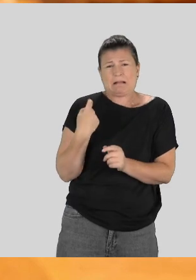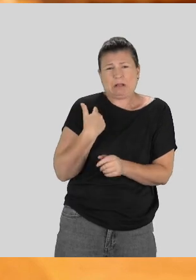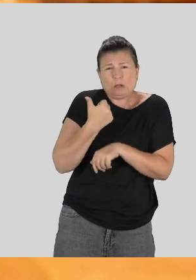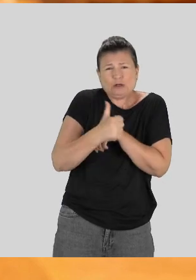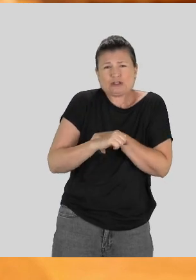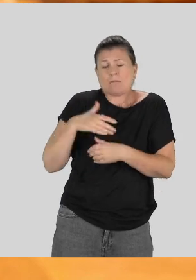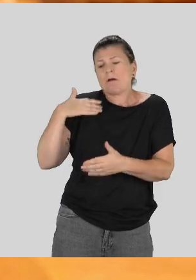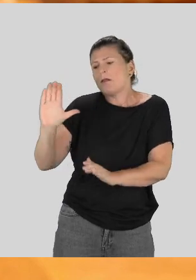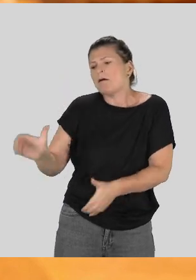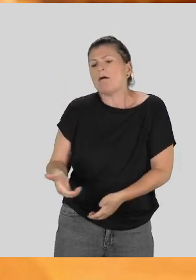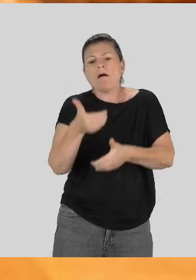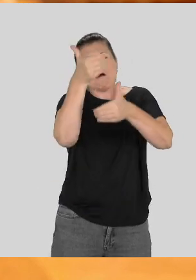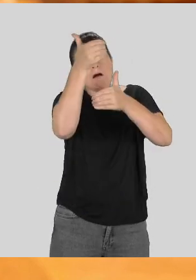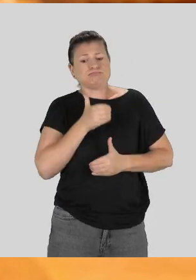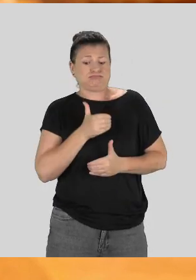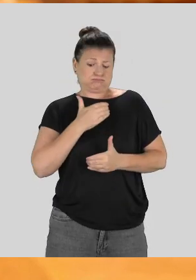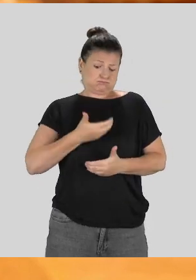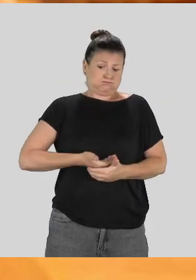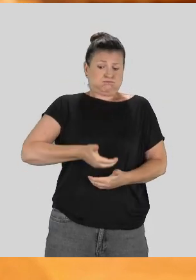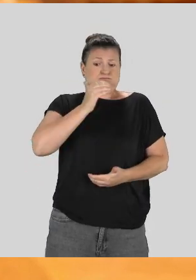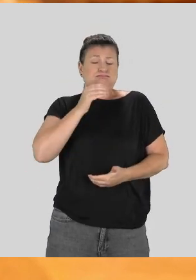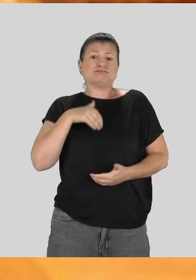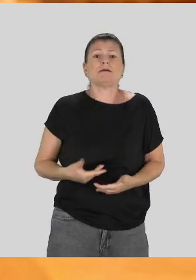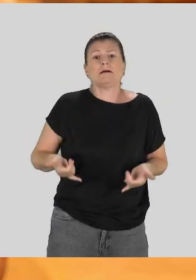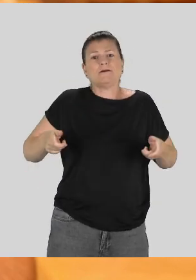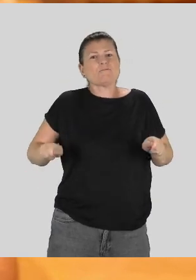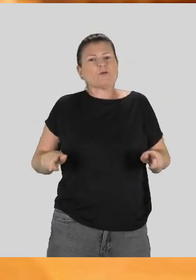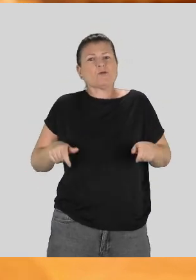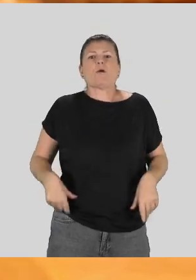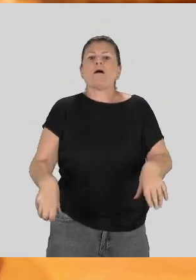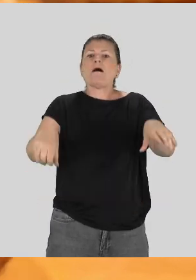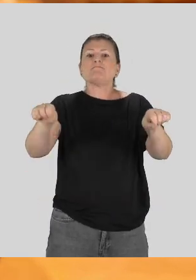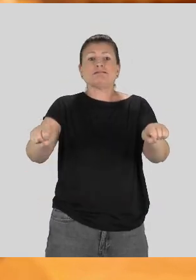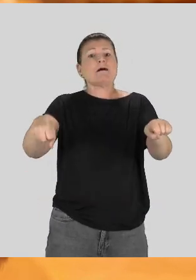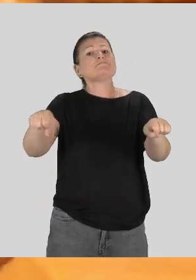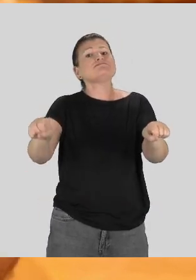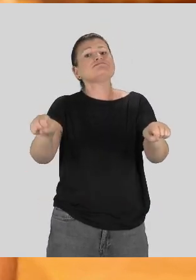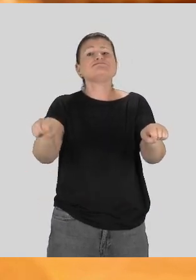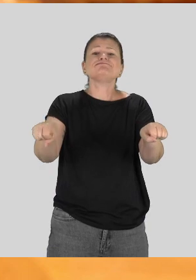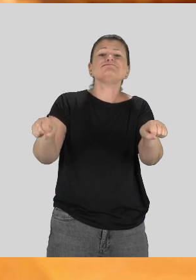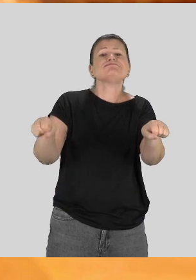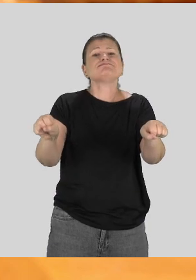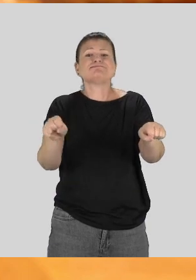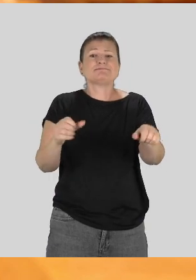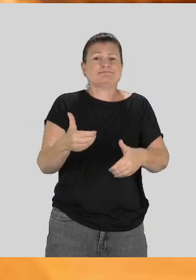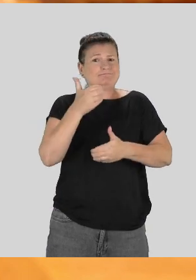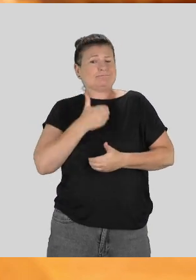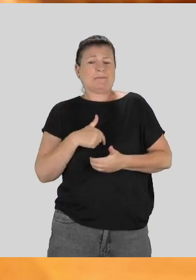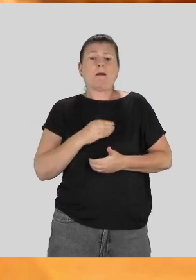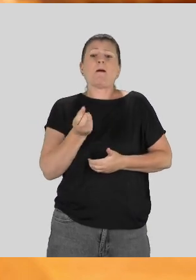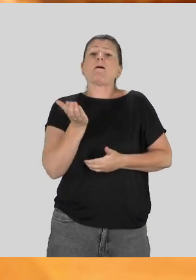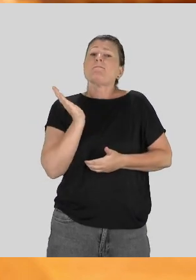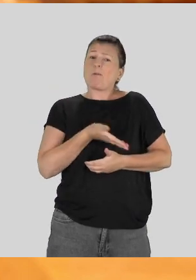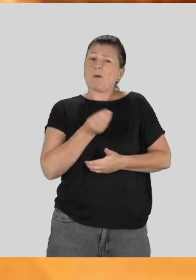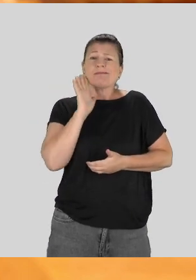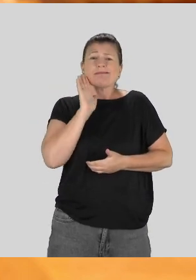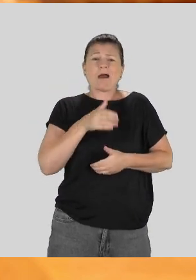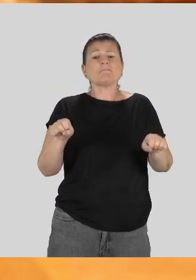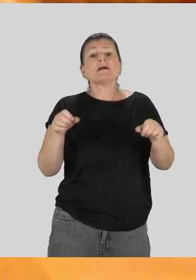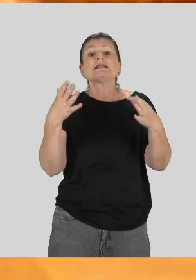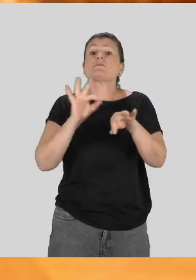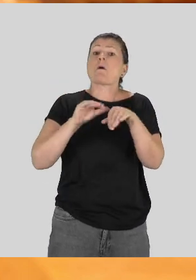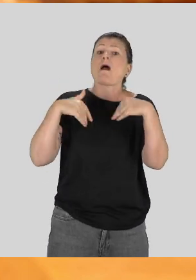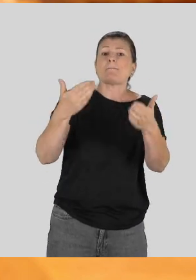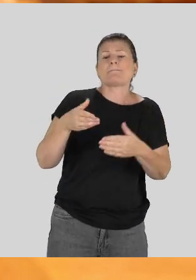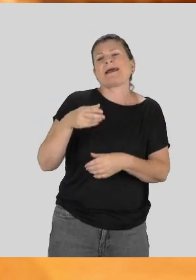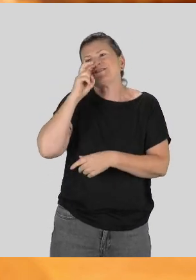il avait à peine une semaine, je le prends, je le prends dans son endo, je le mets dans un porte-bébé, je prends mon fauteuil roulant, j'ai un petit scooter électrique que j'adapte, je prends, le bébé s'endort sur moi. Dix